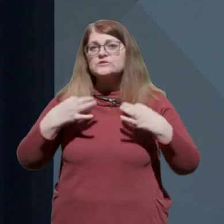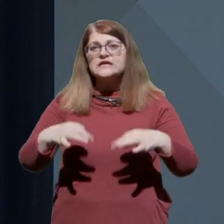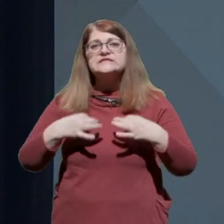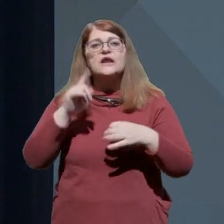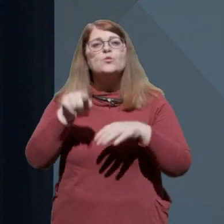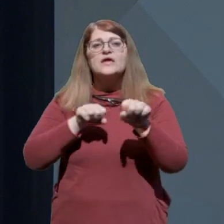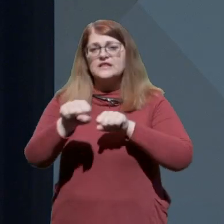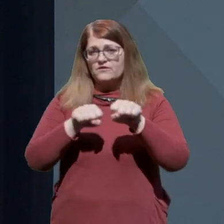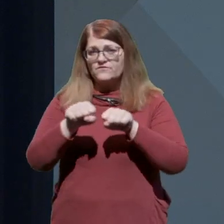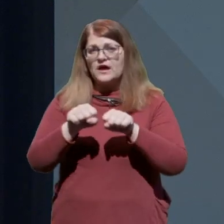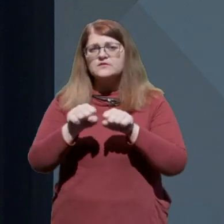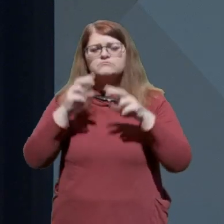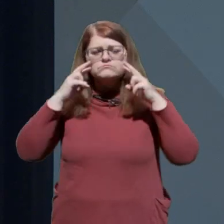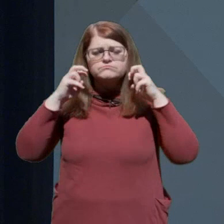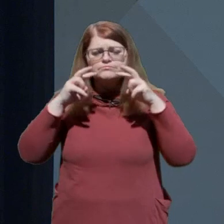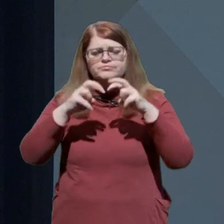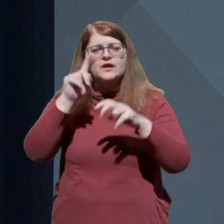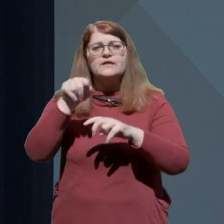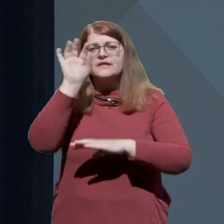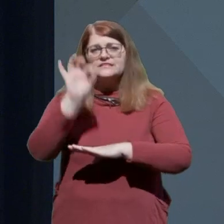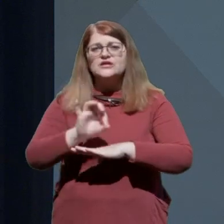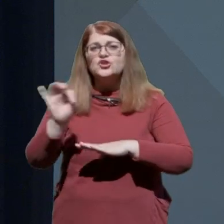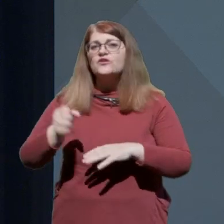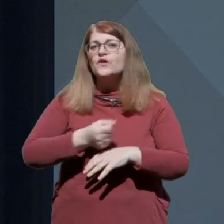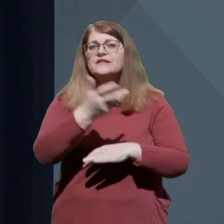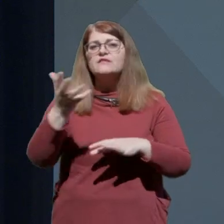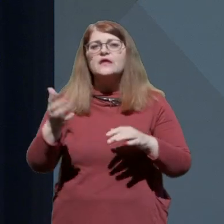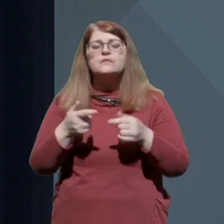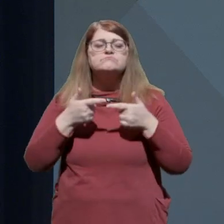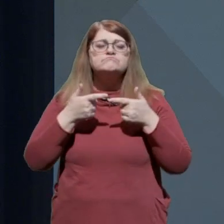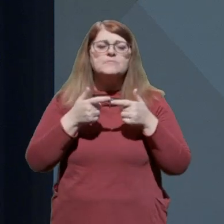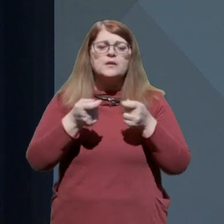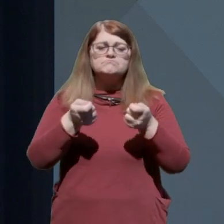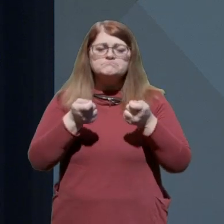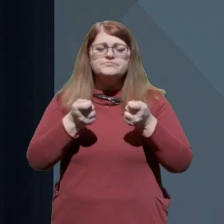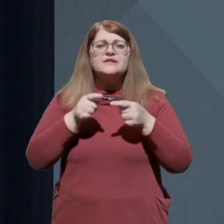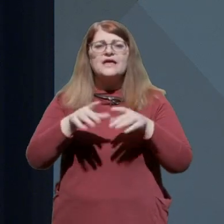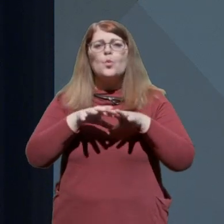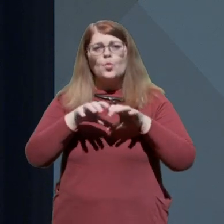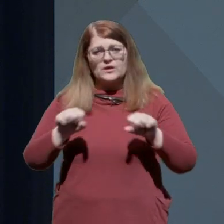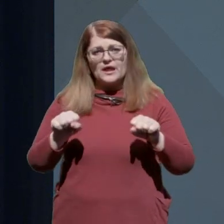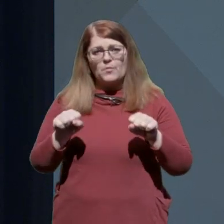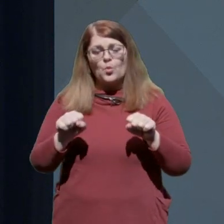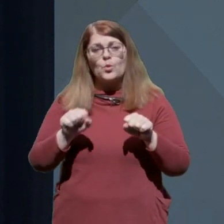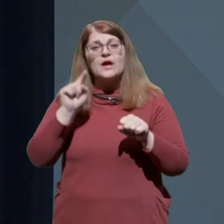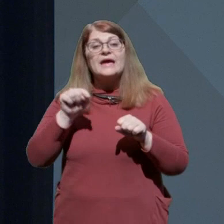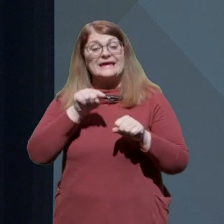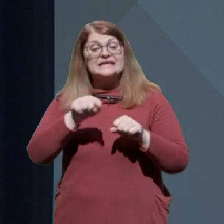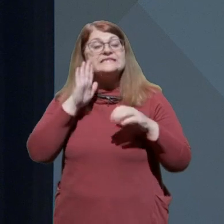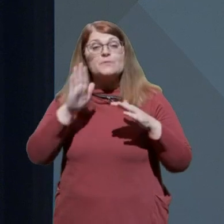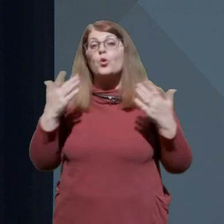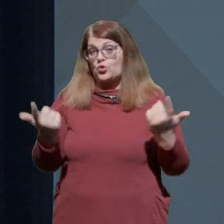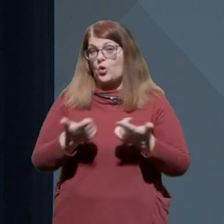vladi pravčevanje in načrtovanje nekaterih sprostitev omejitvenih režimov in ti se bodo lahko